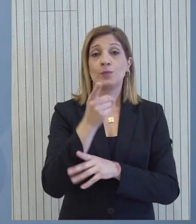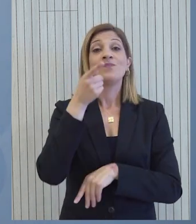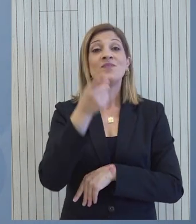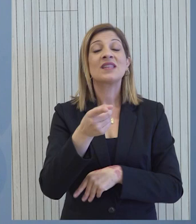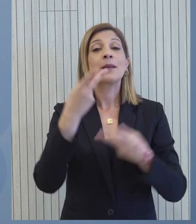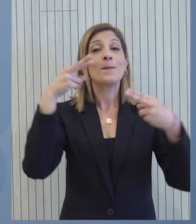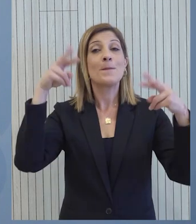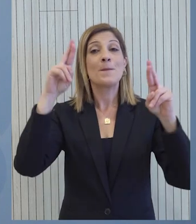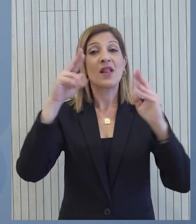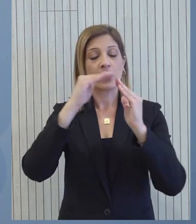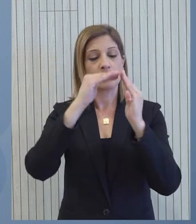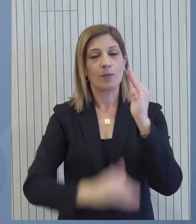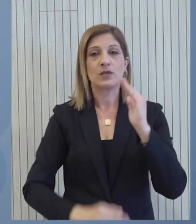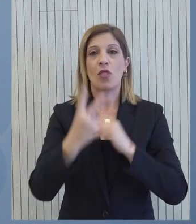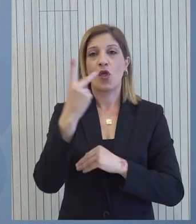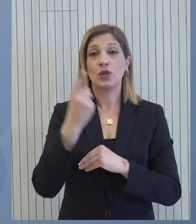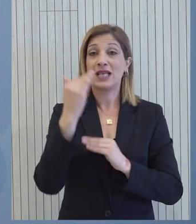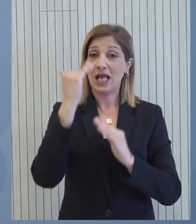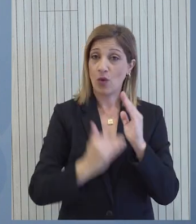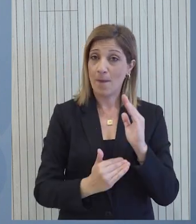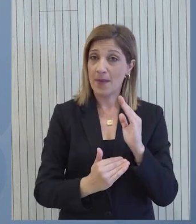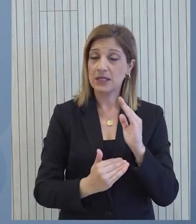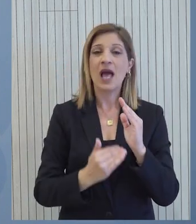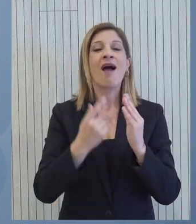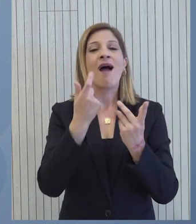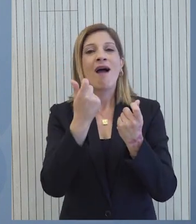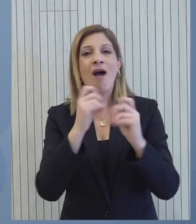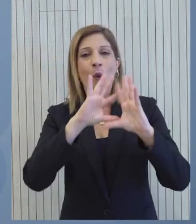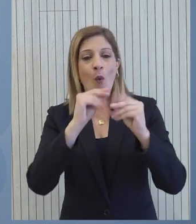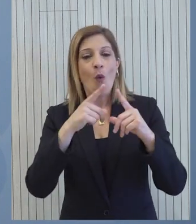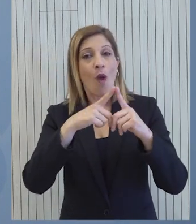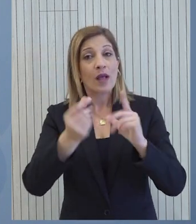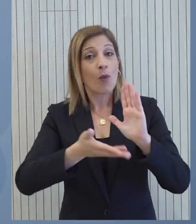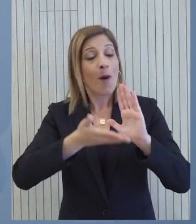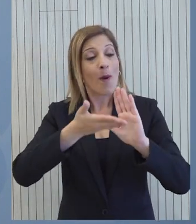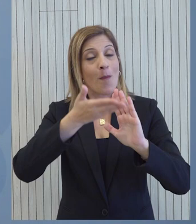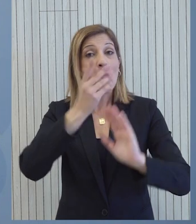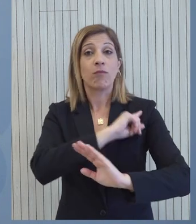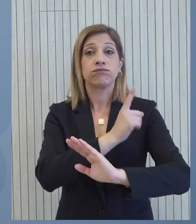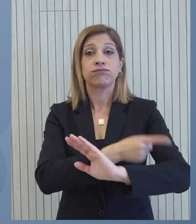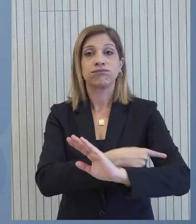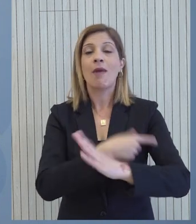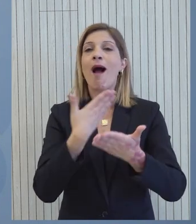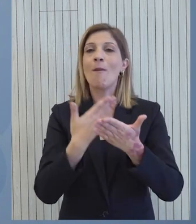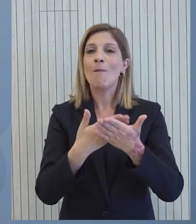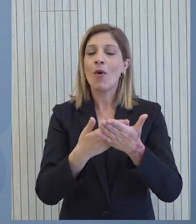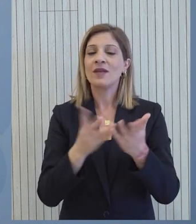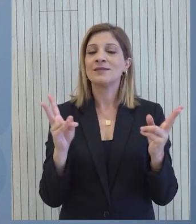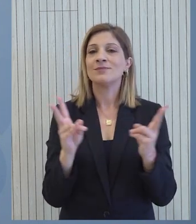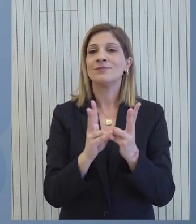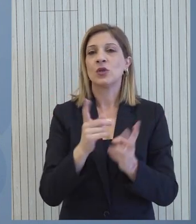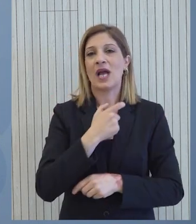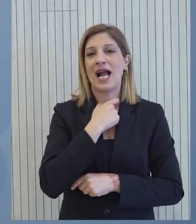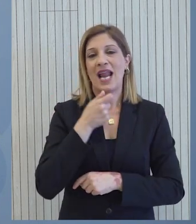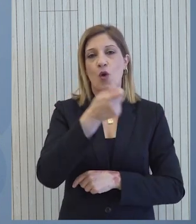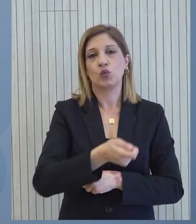πληθωρισμός έχει πέσει κάτω από το 2%. Οι ισχυρές δημοσιονομικές επιδόσεις συνεχίζονται, συμβάλλοντας έτσι στη σημαντική μείωση του δημόσιου